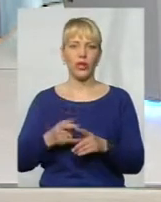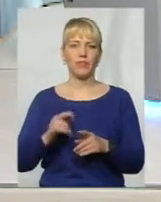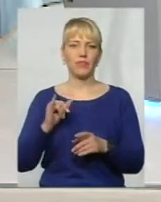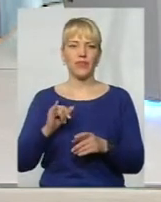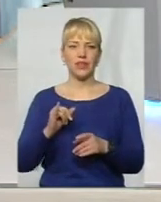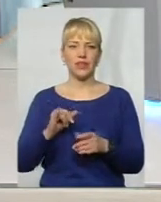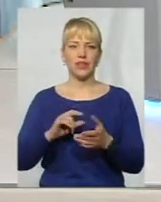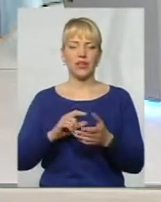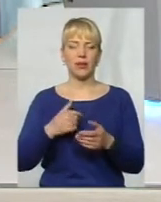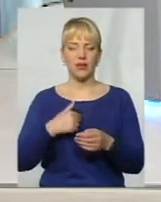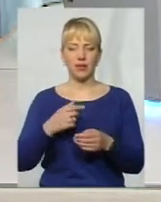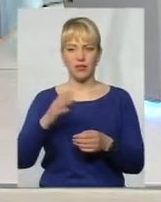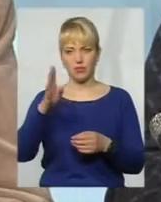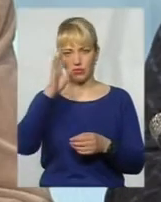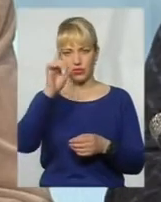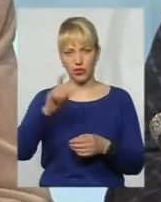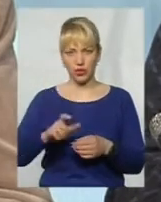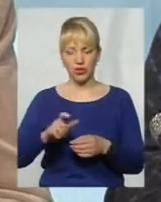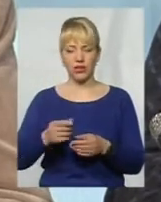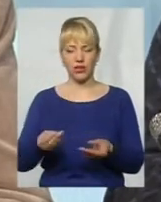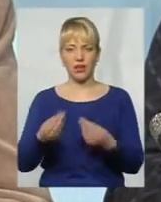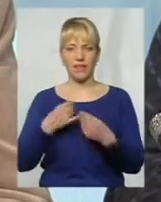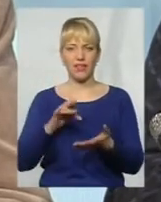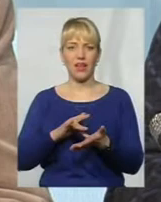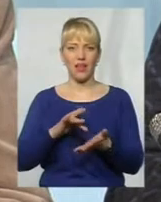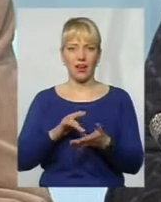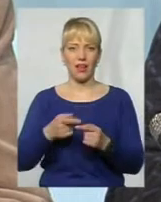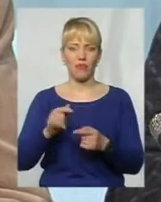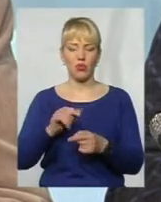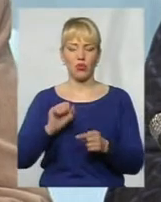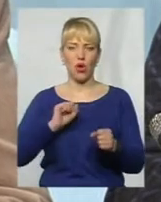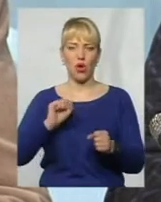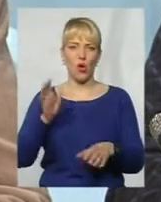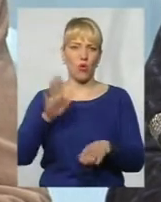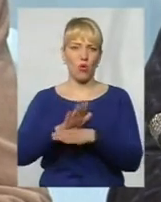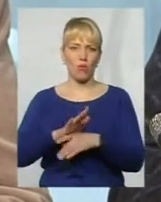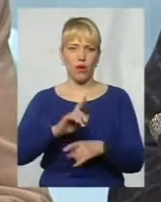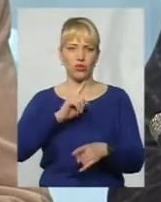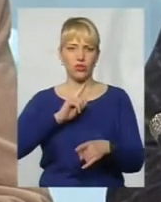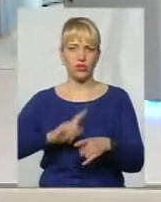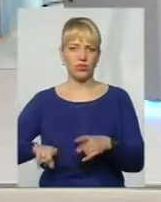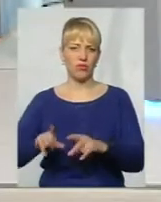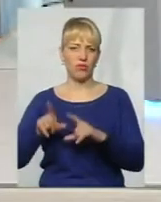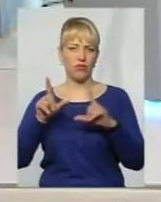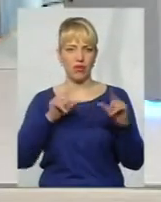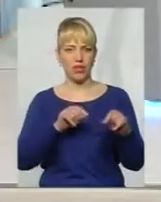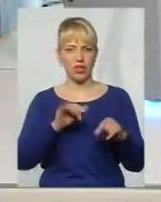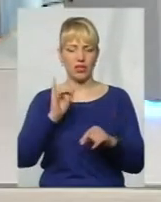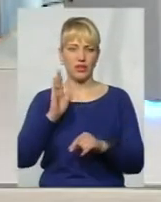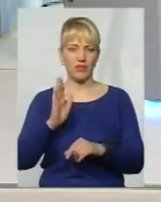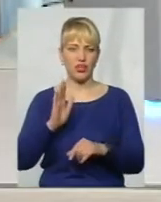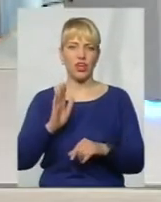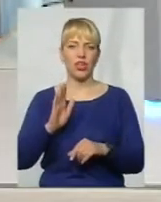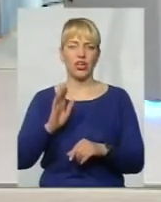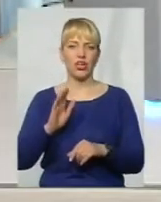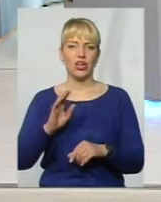посильний прийшов, приніс телеграму з командою терміново виїхати в Чорнобиль. Я своїм